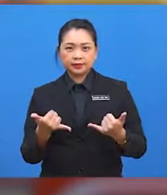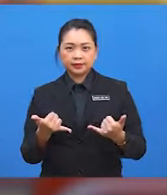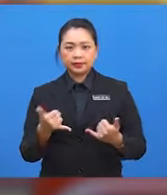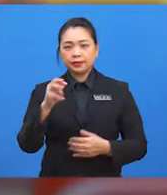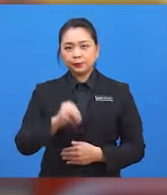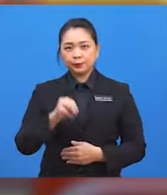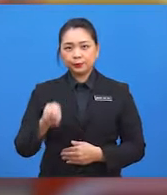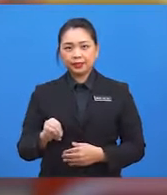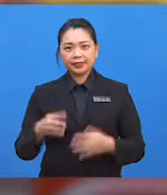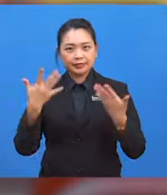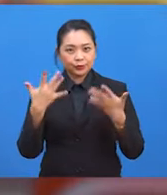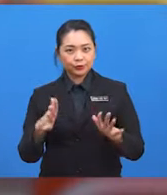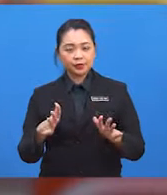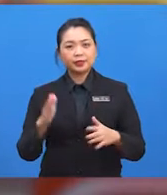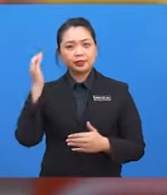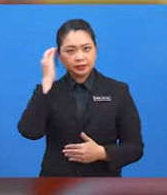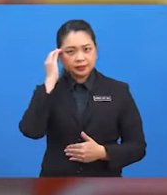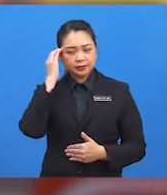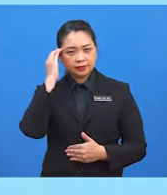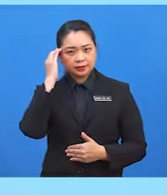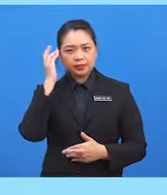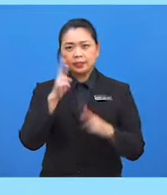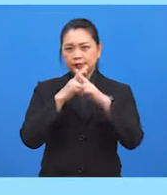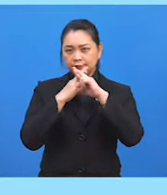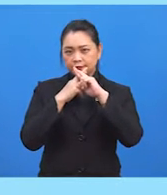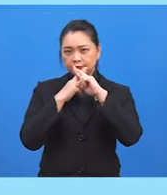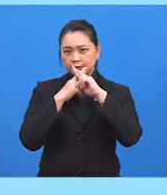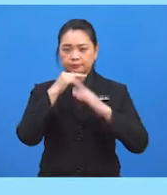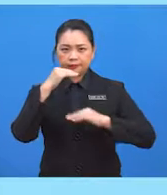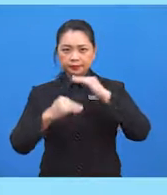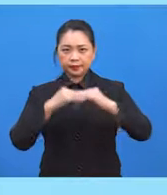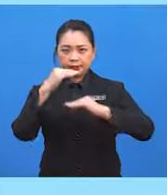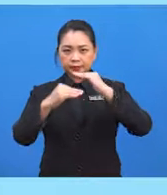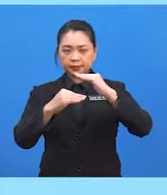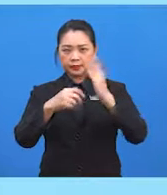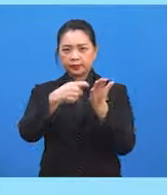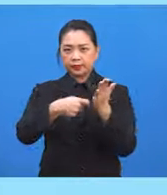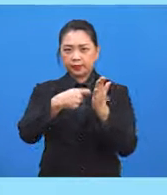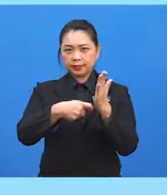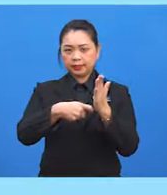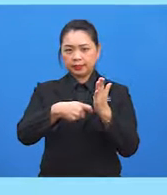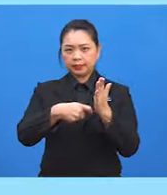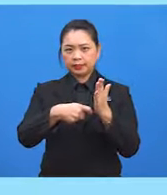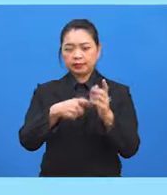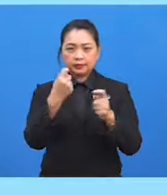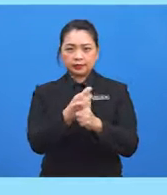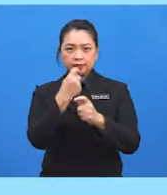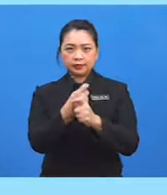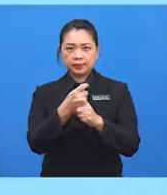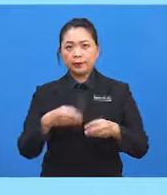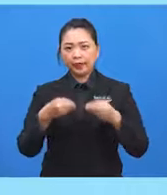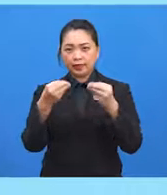murid-murid sudah ketahui rahsia pembinaan nilai trigonometri